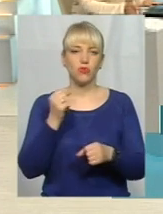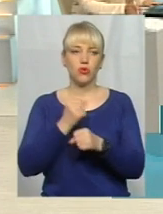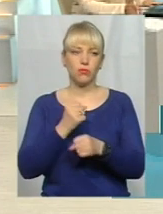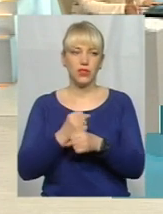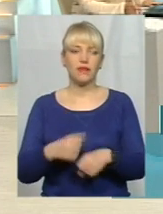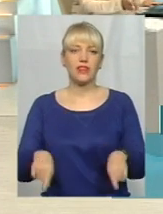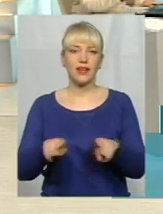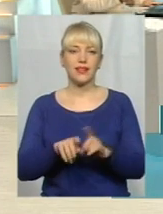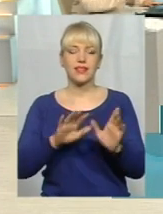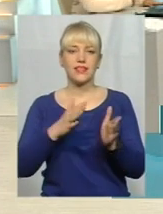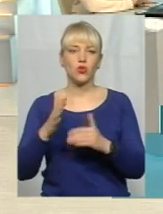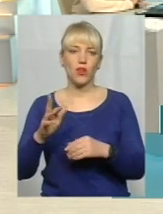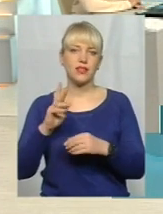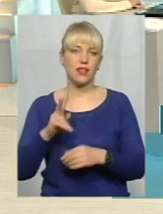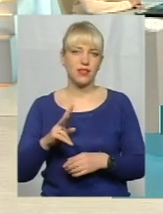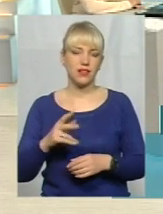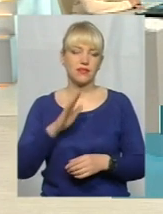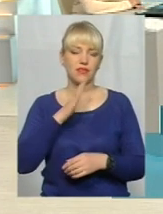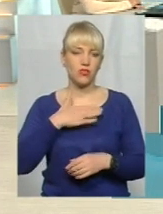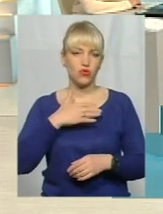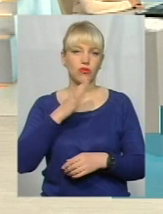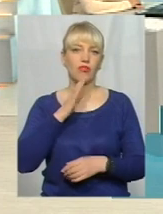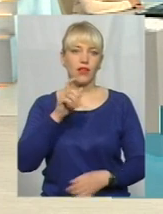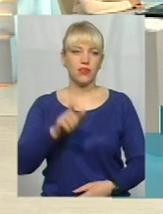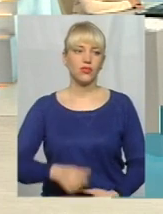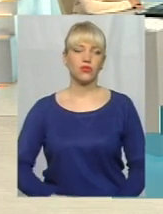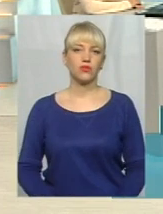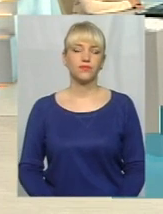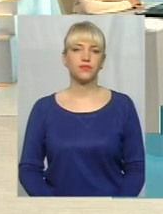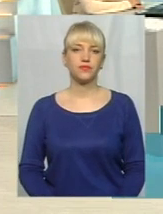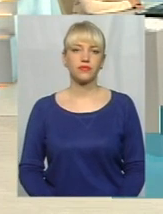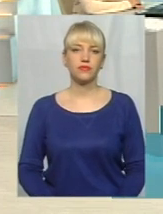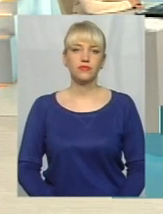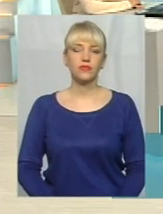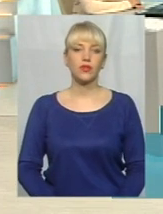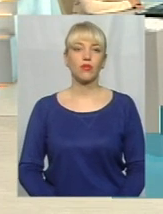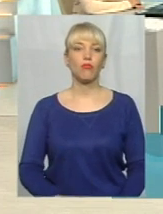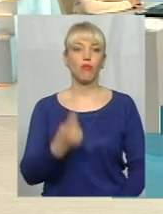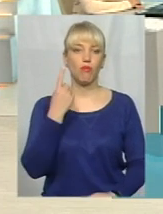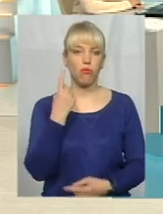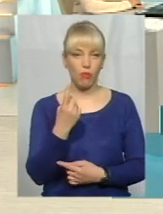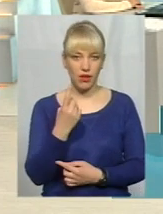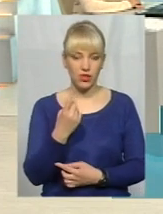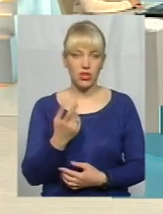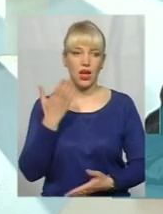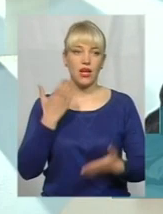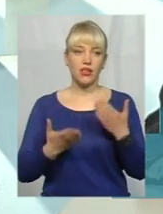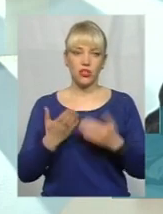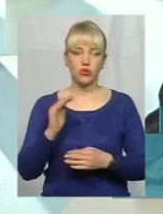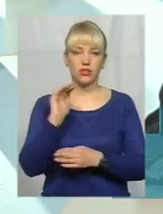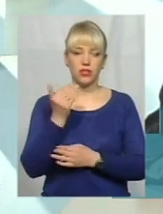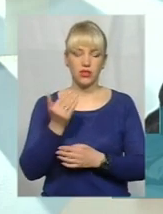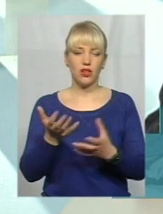у таких ситуаціях, як от з нашою глядачкою? Ну, по-перше, в разі, якщо дитина